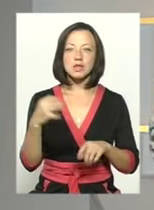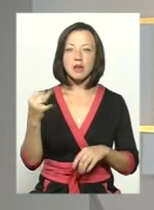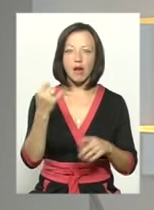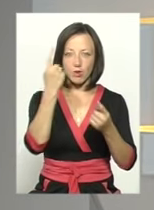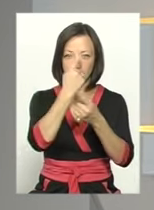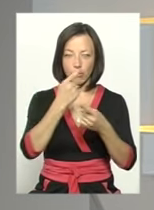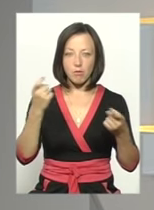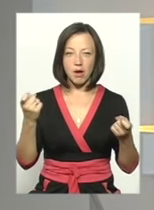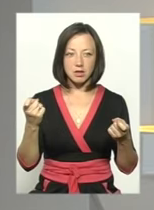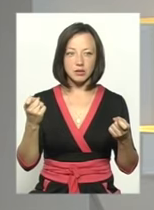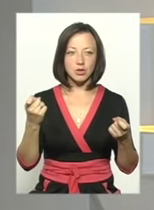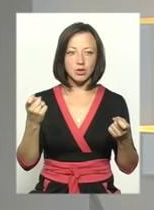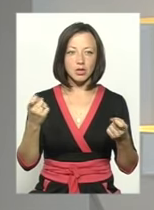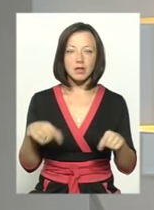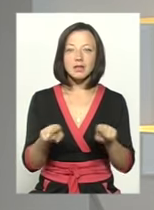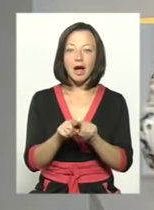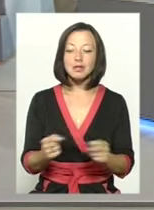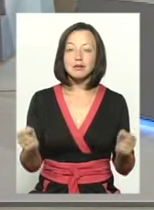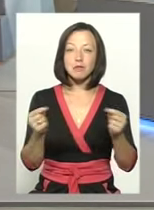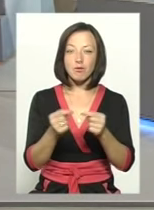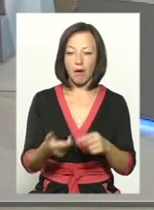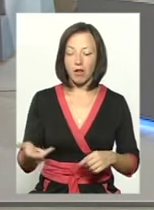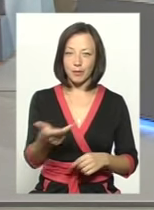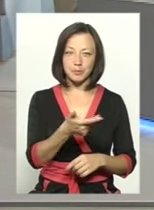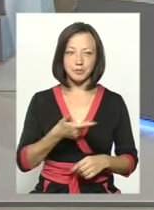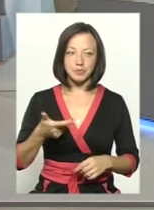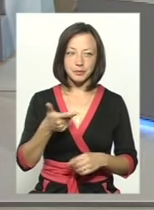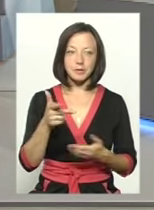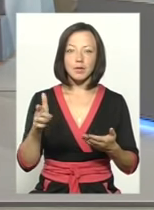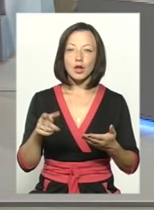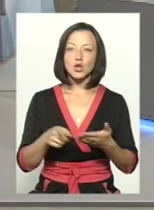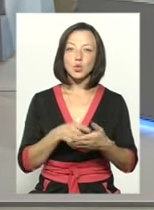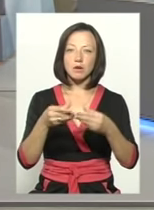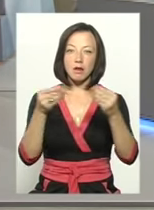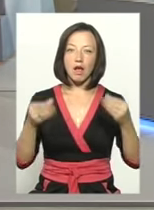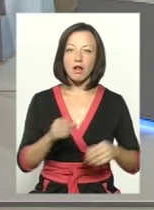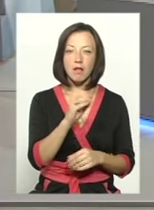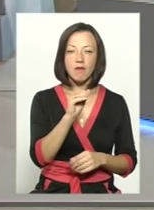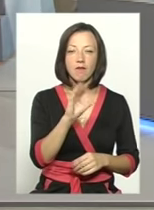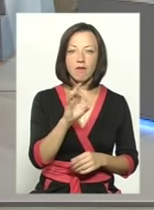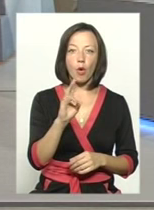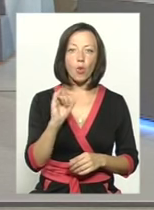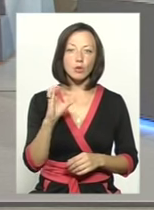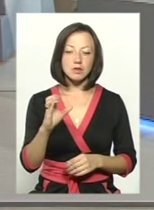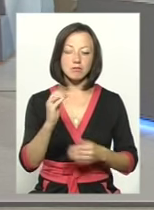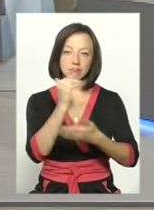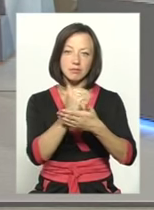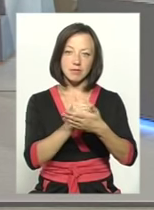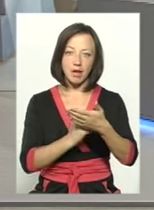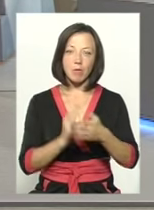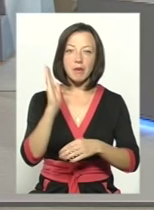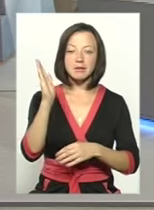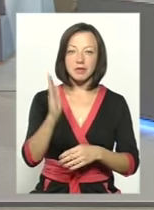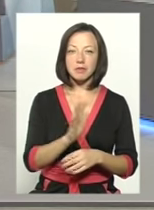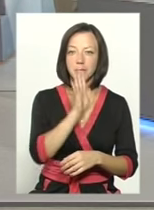інформацію, оптимістичну, так співпало для нас трьох. Журнал «Фокус» склав рейтинг-галузи, які будуть перспективними за 5-10